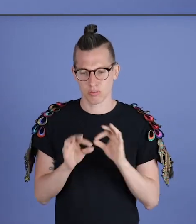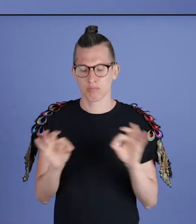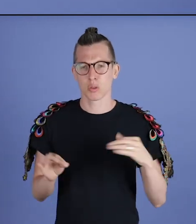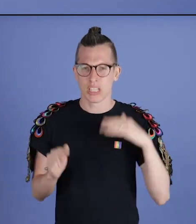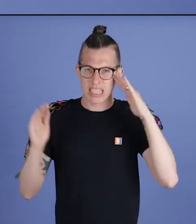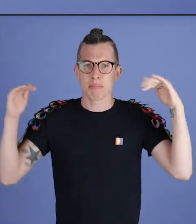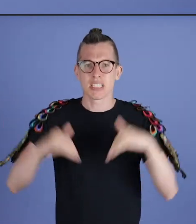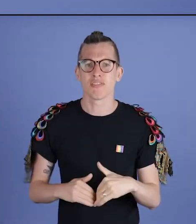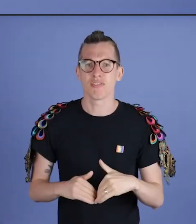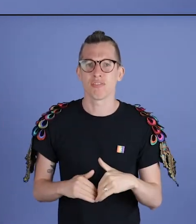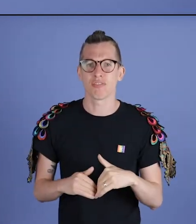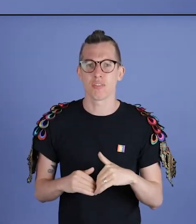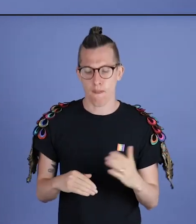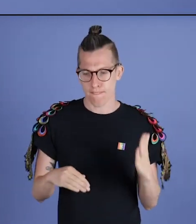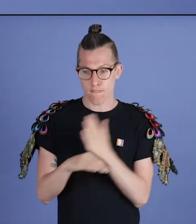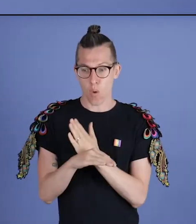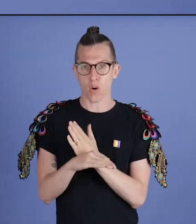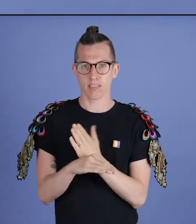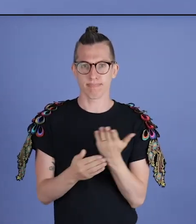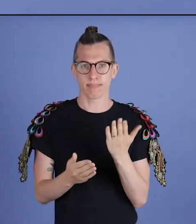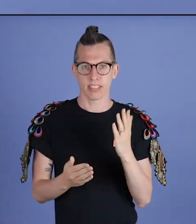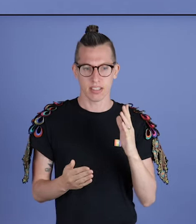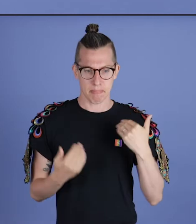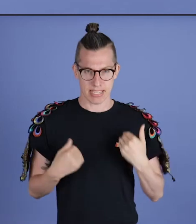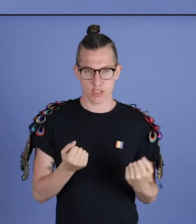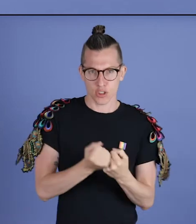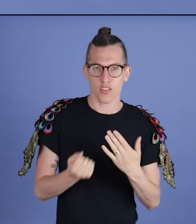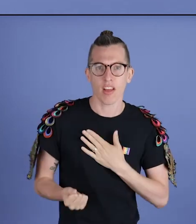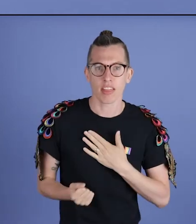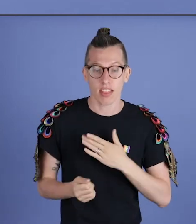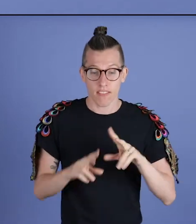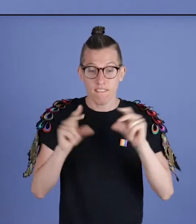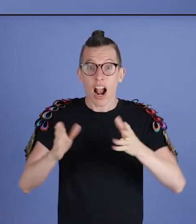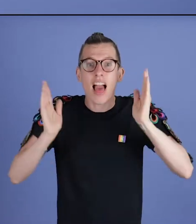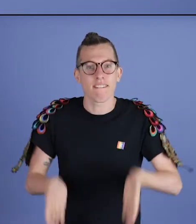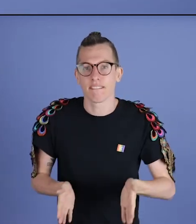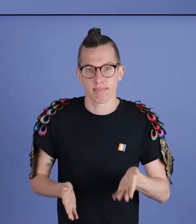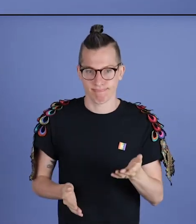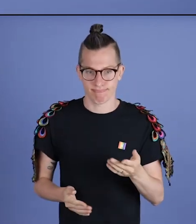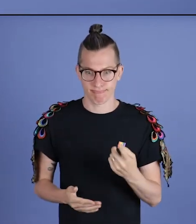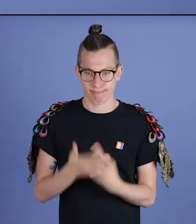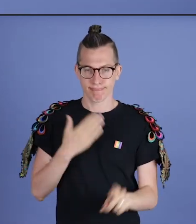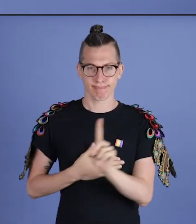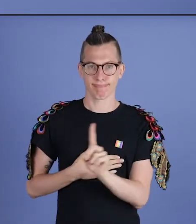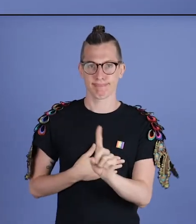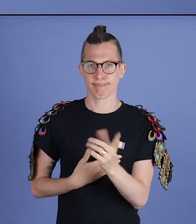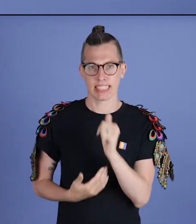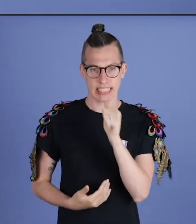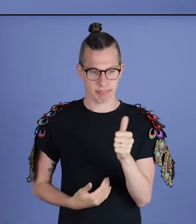je daarvoor hebt de mensen die je ondersteunen. Maar op het moment dat het verhaal eigenlijk is afgerond, dan sta je er opeens